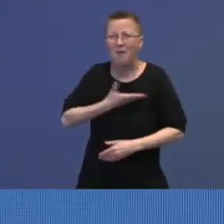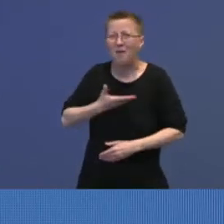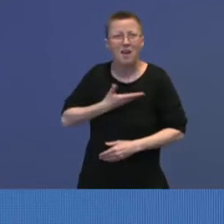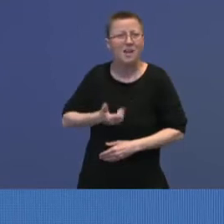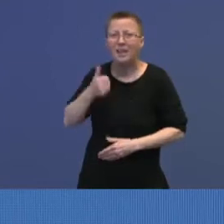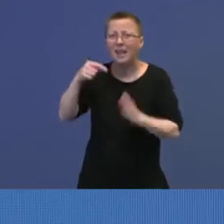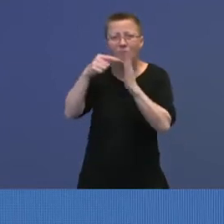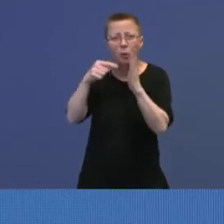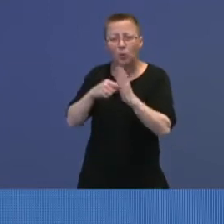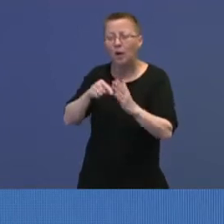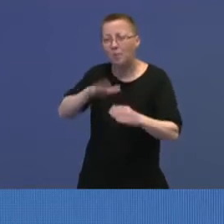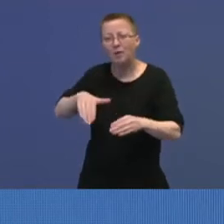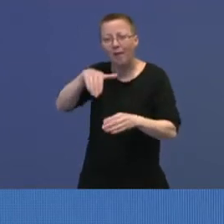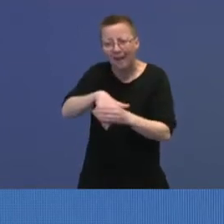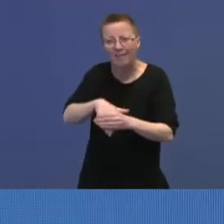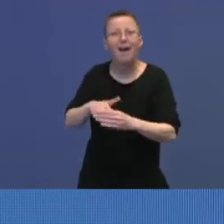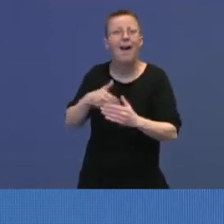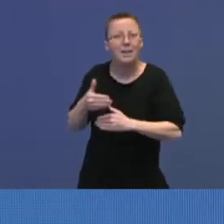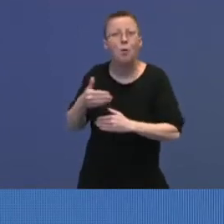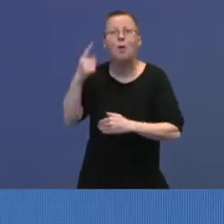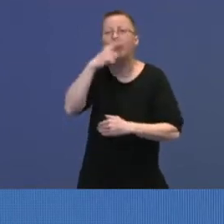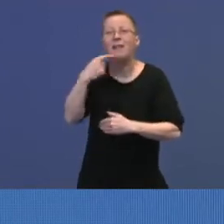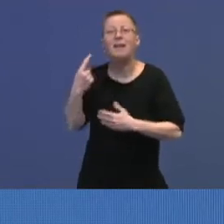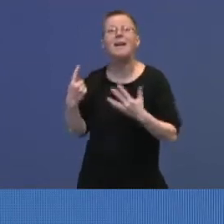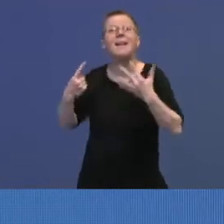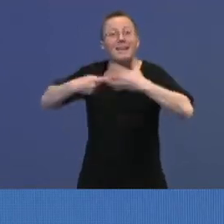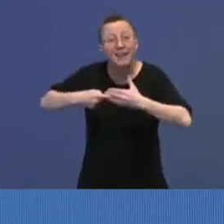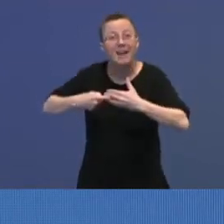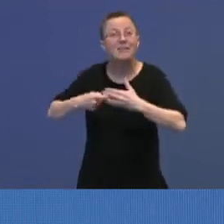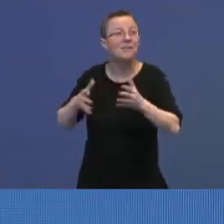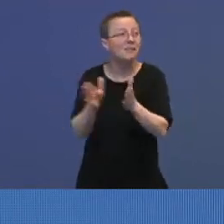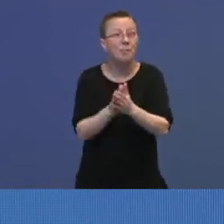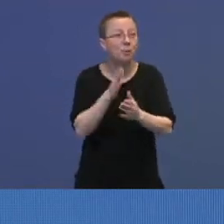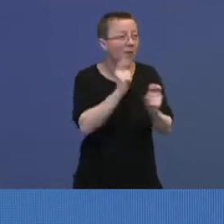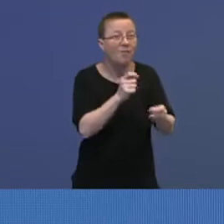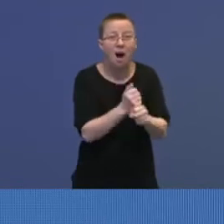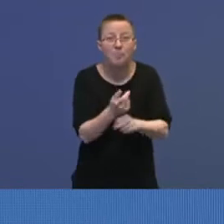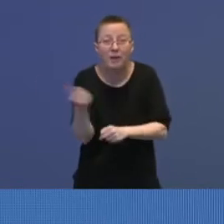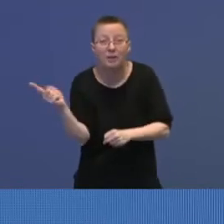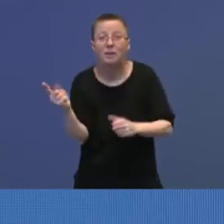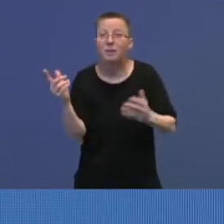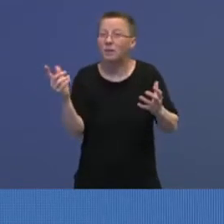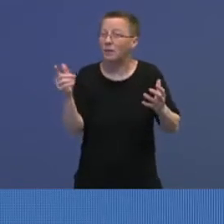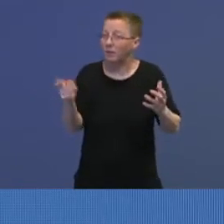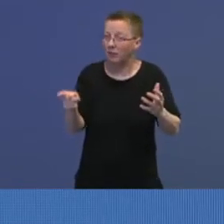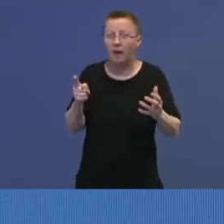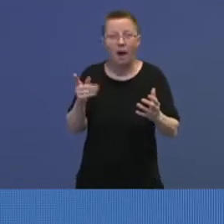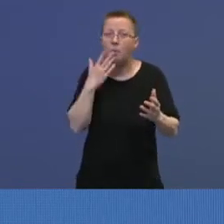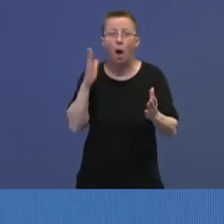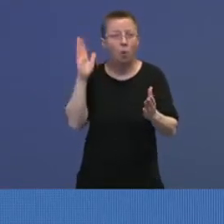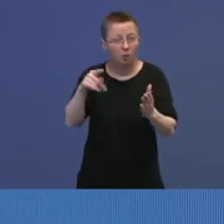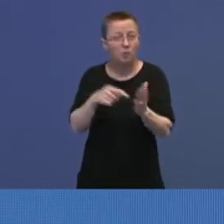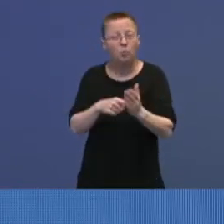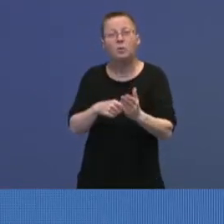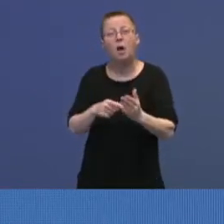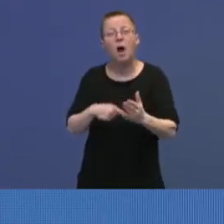faktoren for at foreldre blir integrert sammen med arbeid. Så det er et utgangspunkt her.